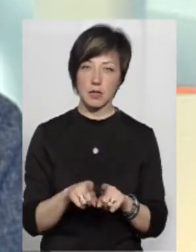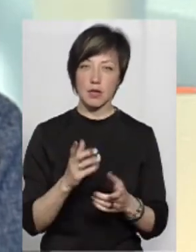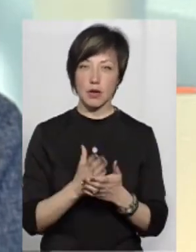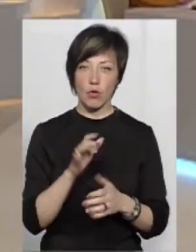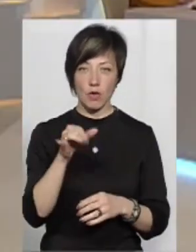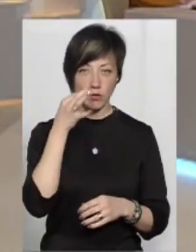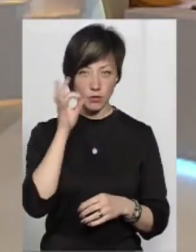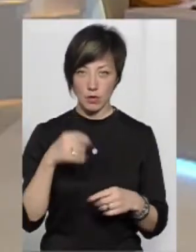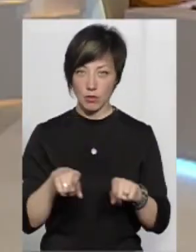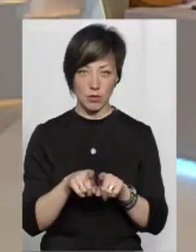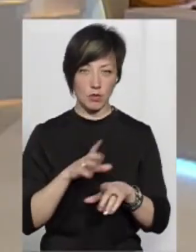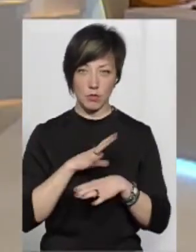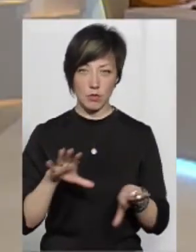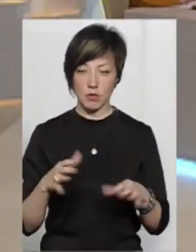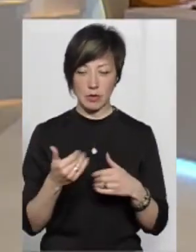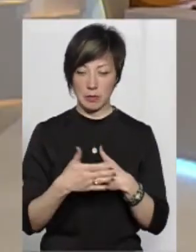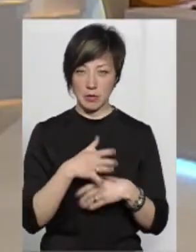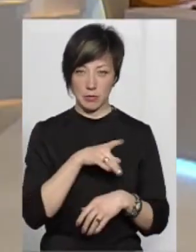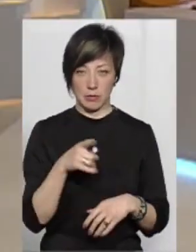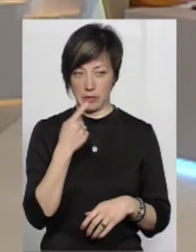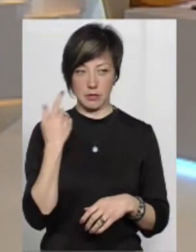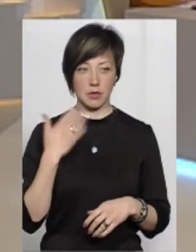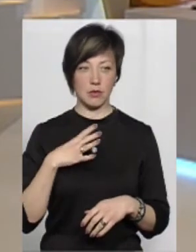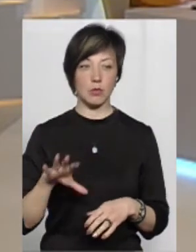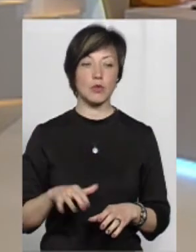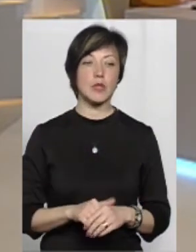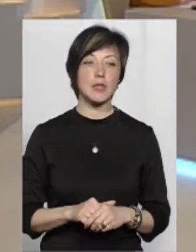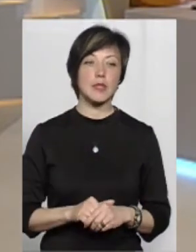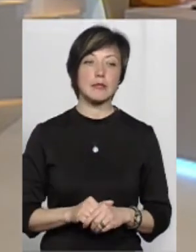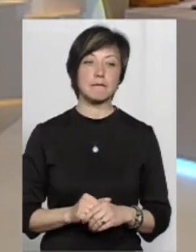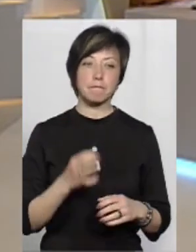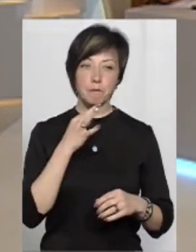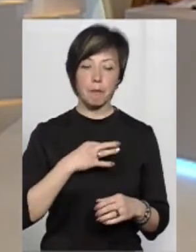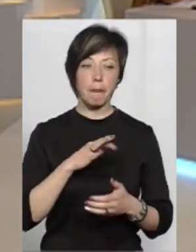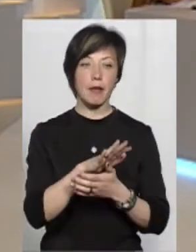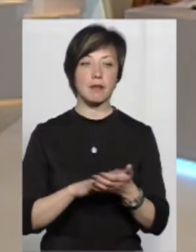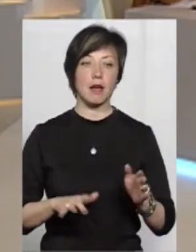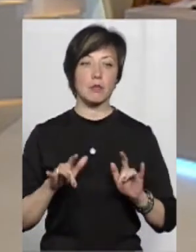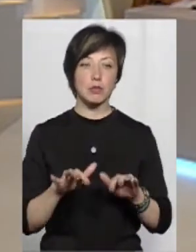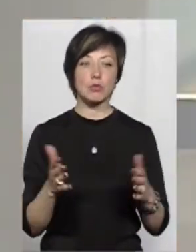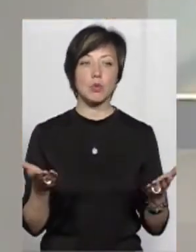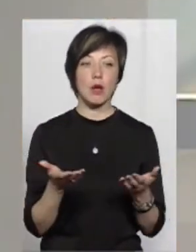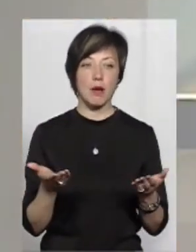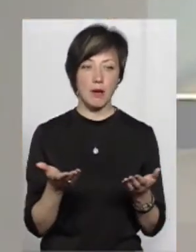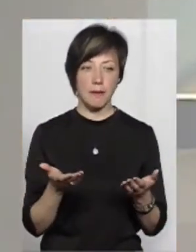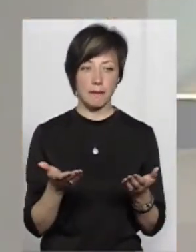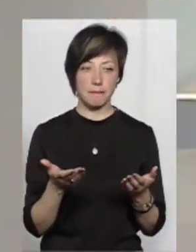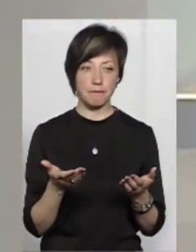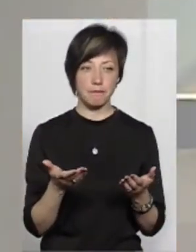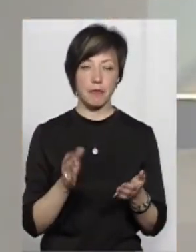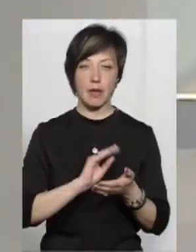вони мають місце. Ваші практиці такого не було? Ну, наразі, ближчим часом, такого не було. Скажіть, пане Олеже, яка далі процедура? От після того, як